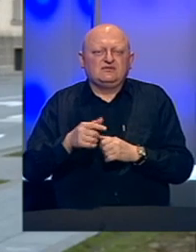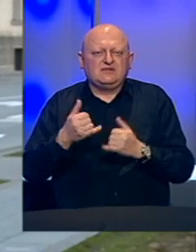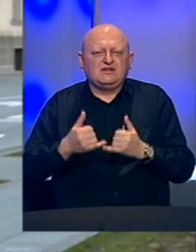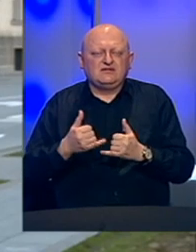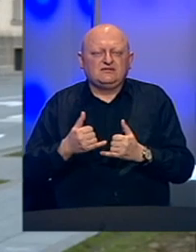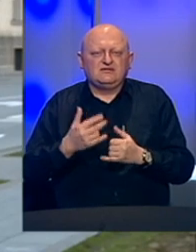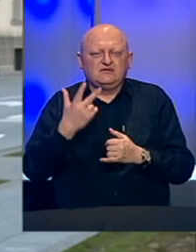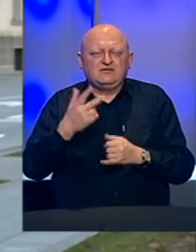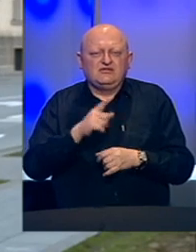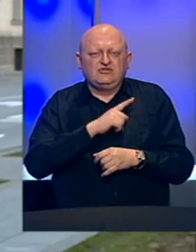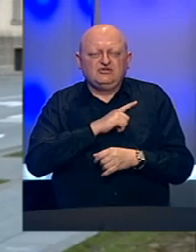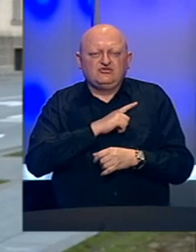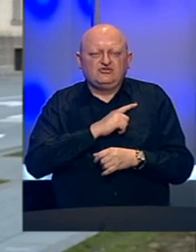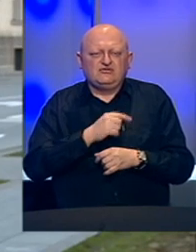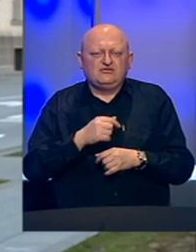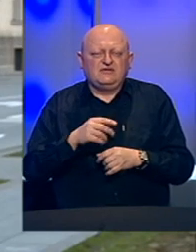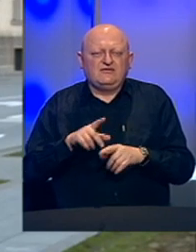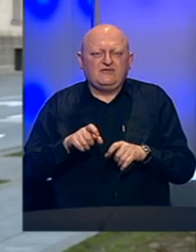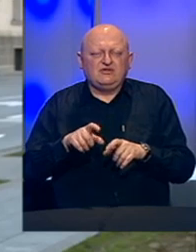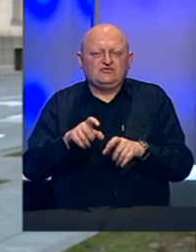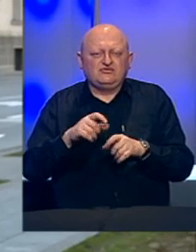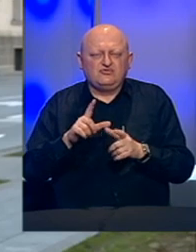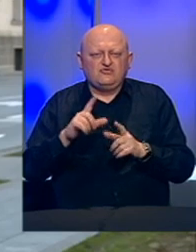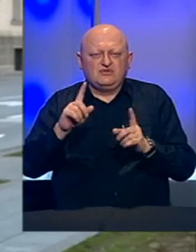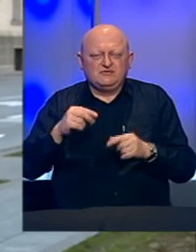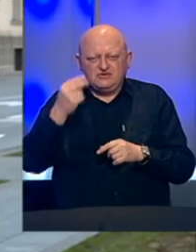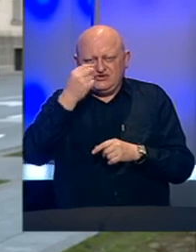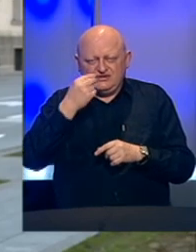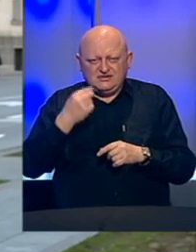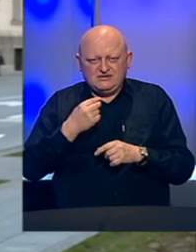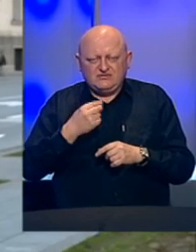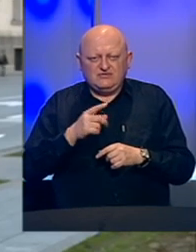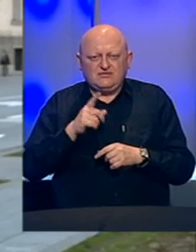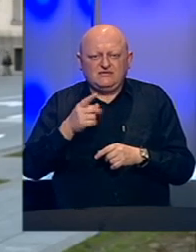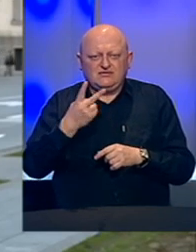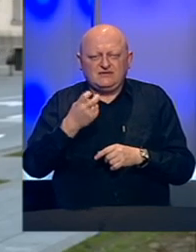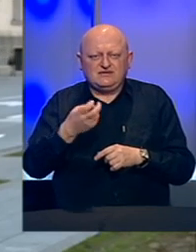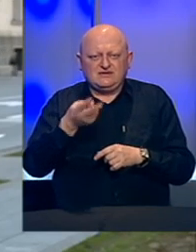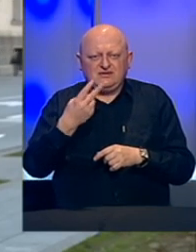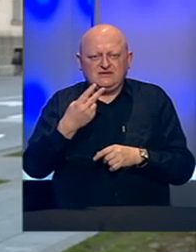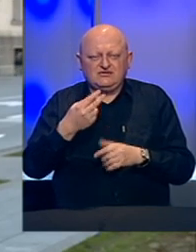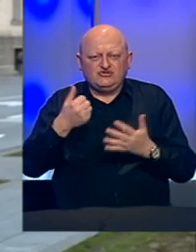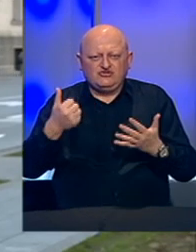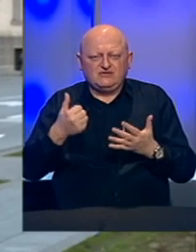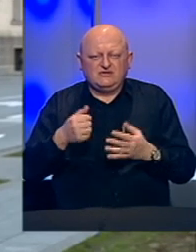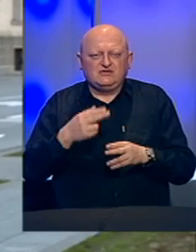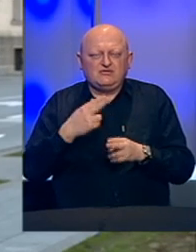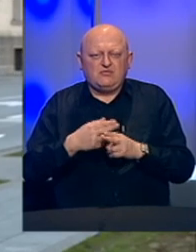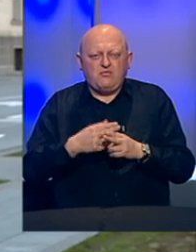za sada tri žrtve virusa korona u Republici Srpskoj, dok je 226